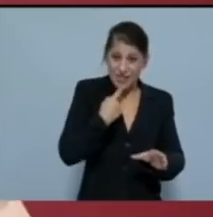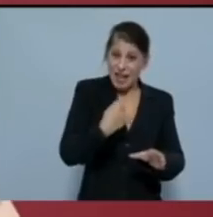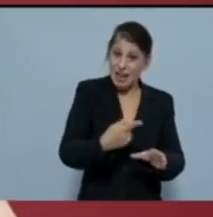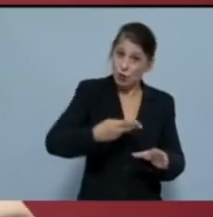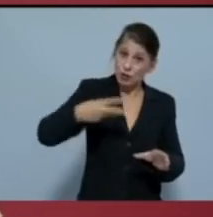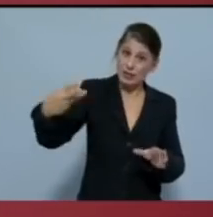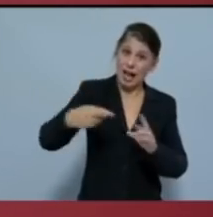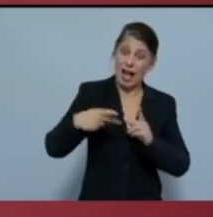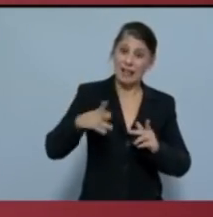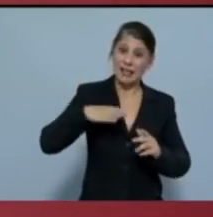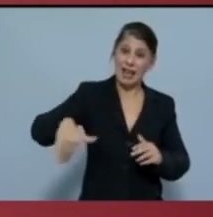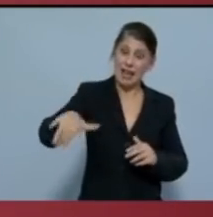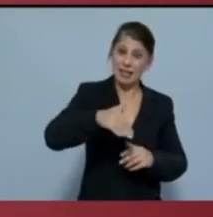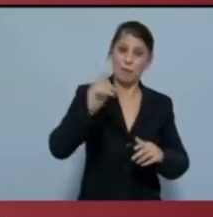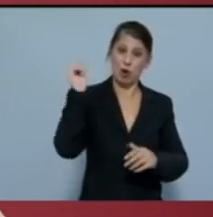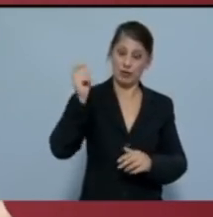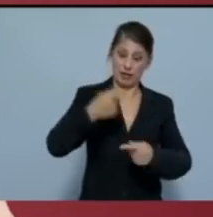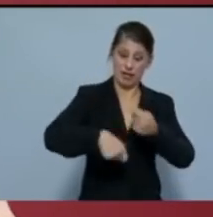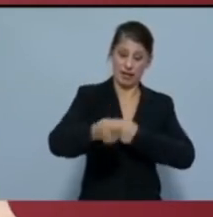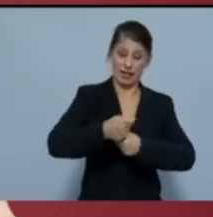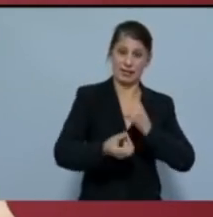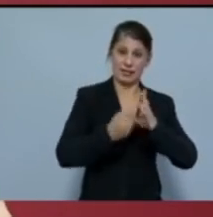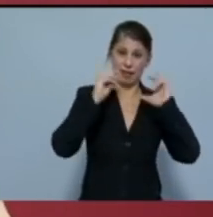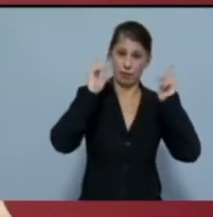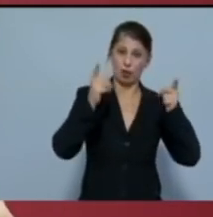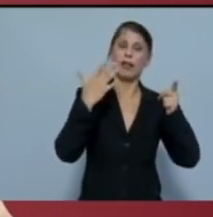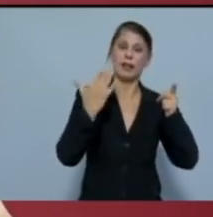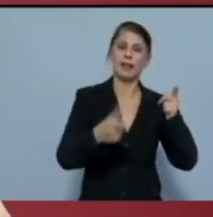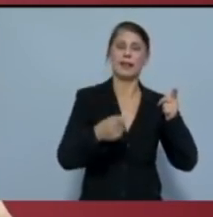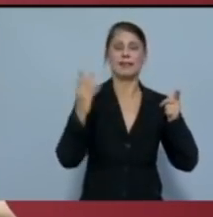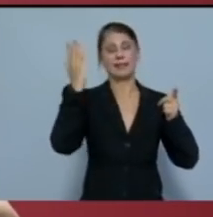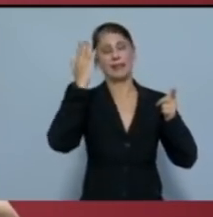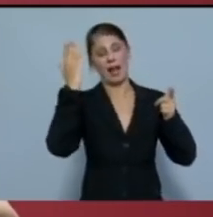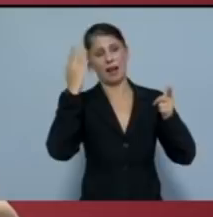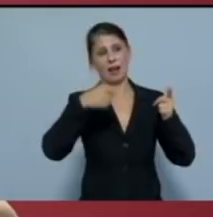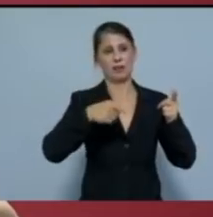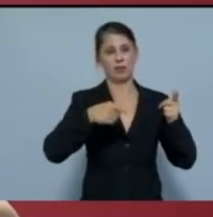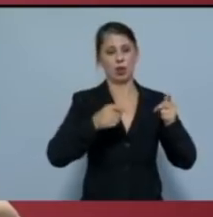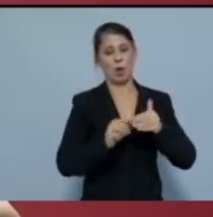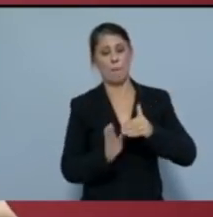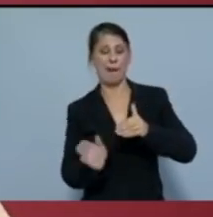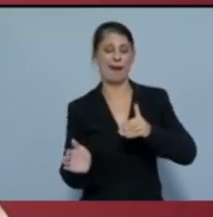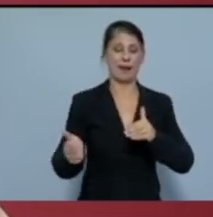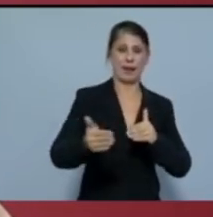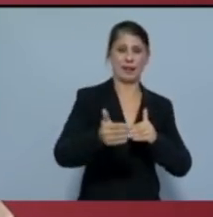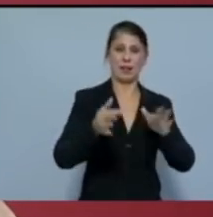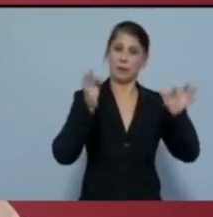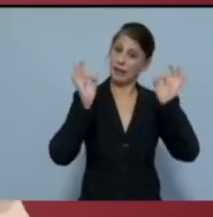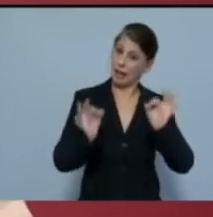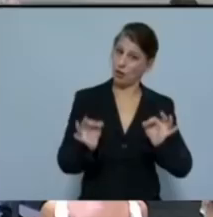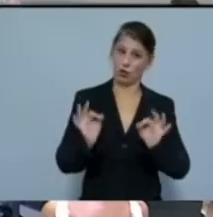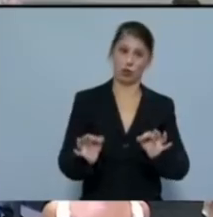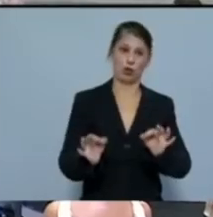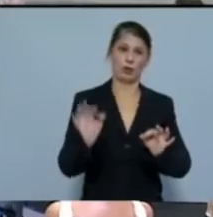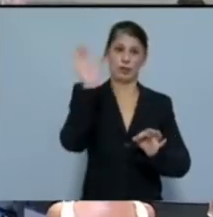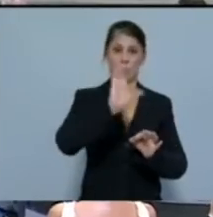αντιλαϊκή πολιτική και διαχείριση της Νέας Δημοκρατίας είναι δήθεν μια παρέκκληση από την κανονικότητα